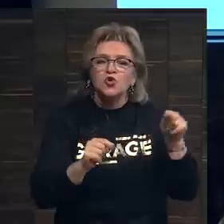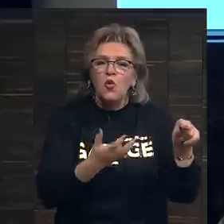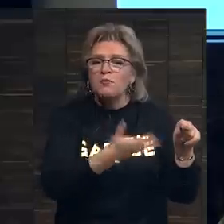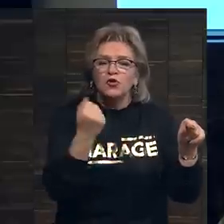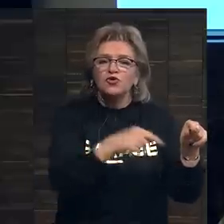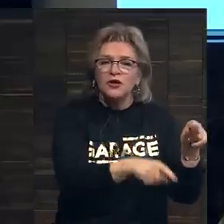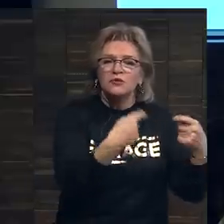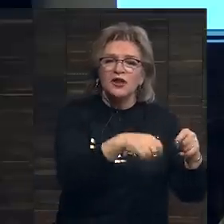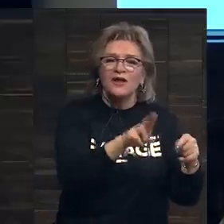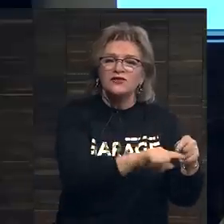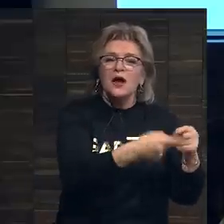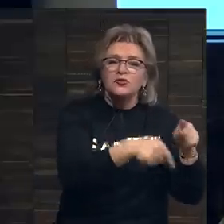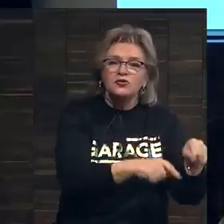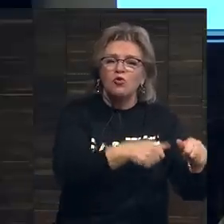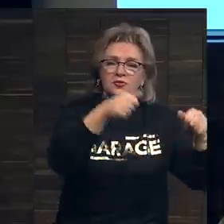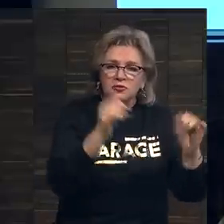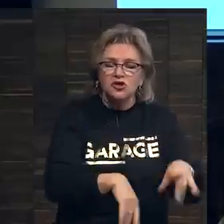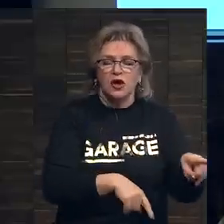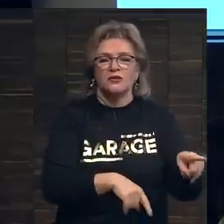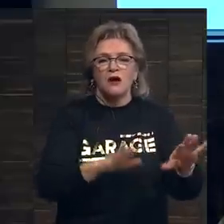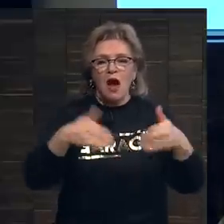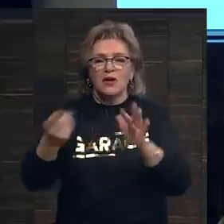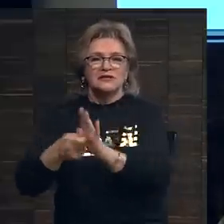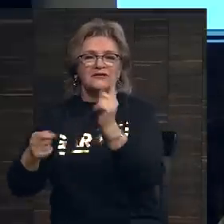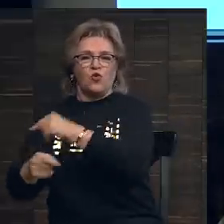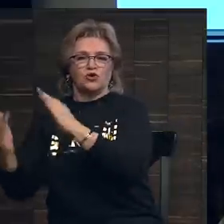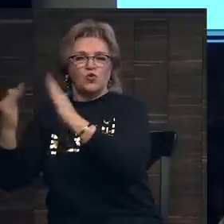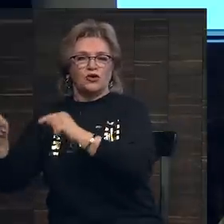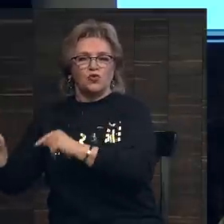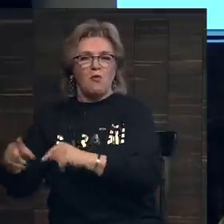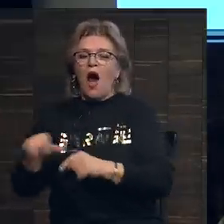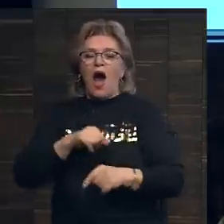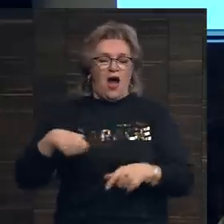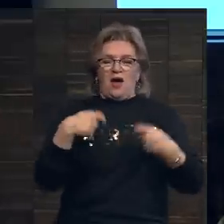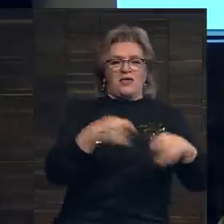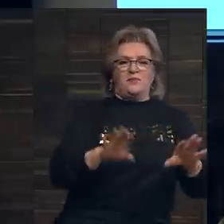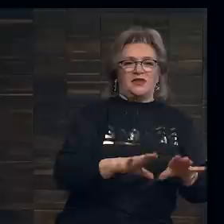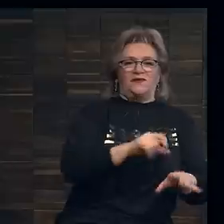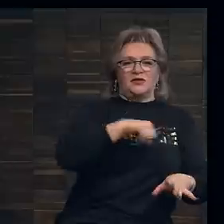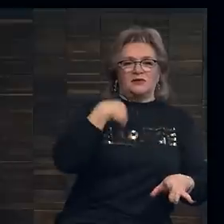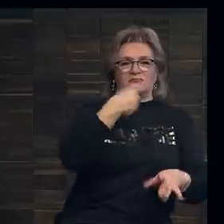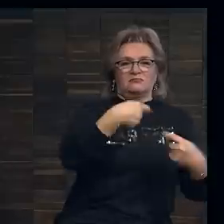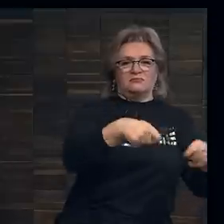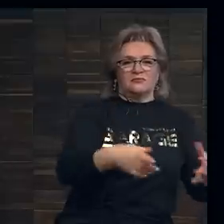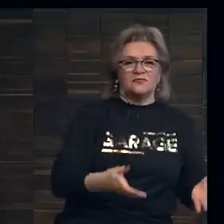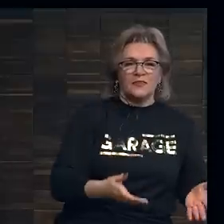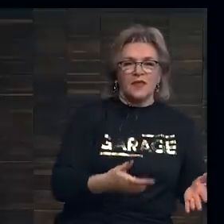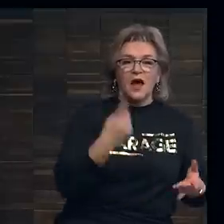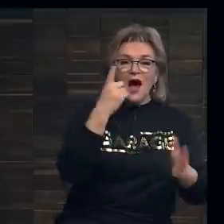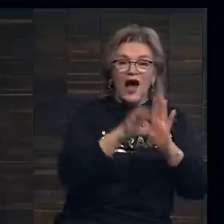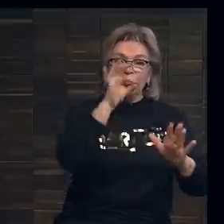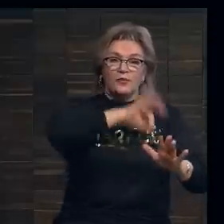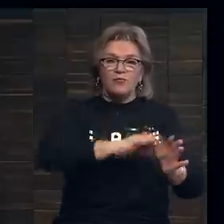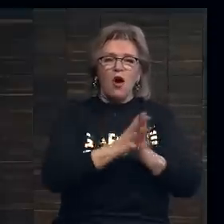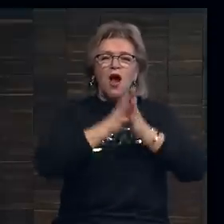получает продавец? Почему он решает обратиться к аукционному дому, а не продавать частно? Одно из этих